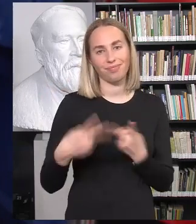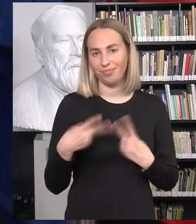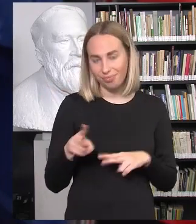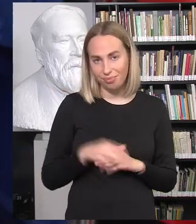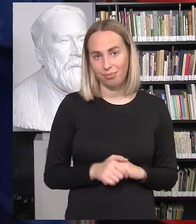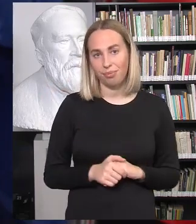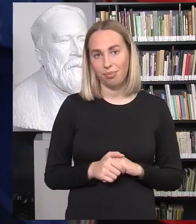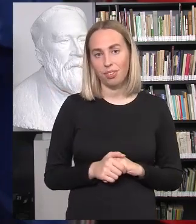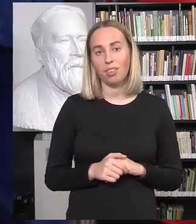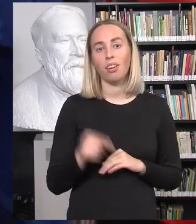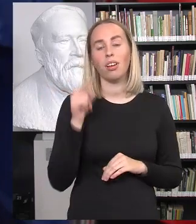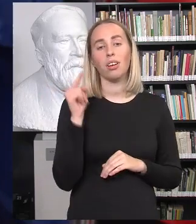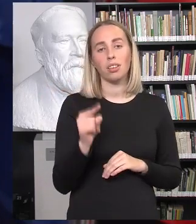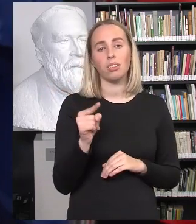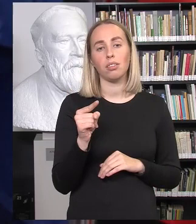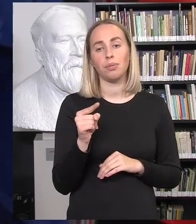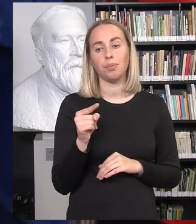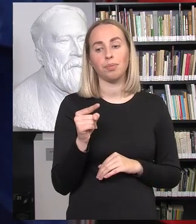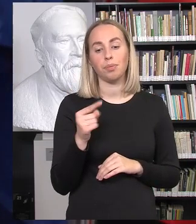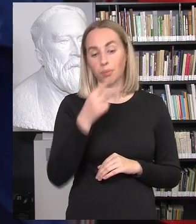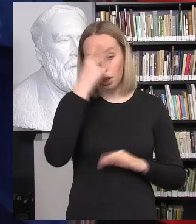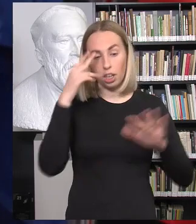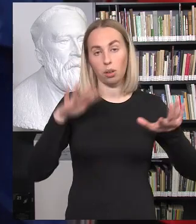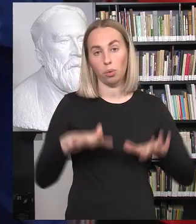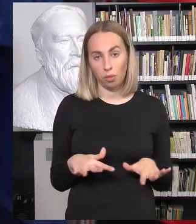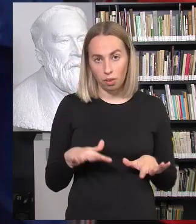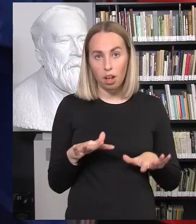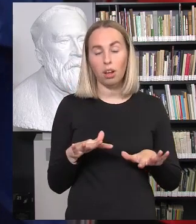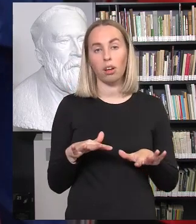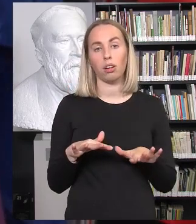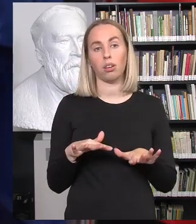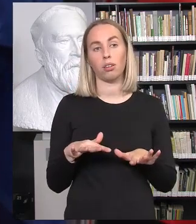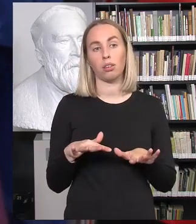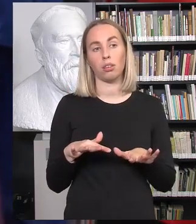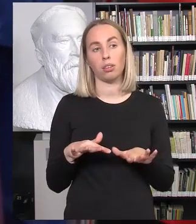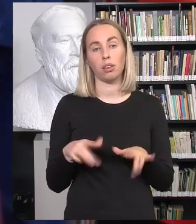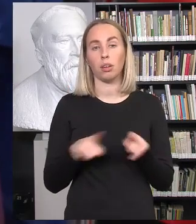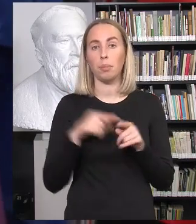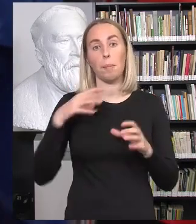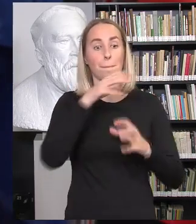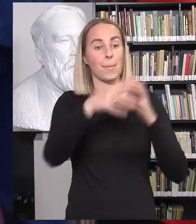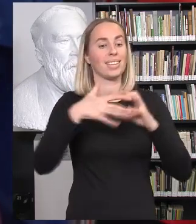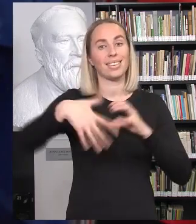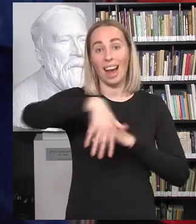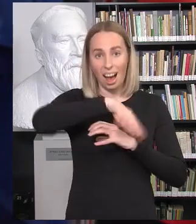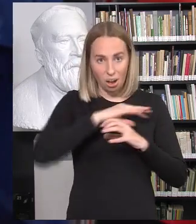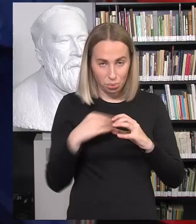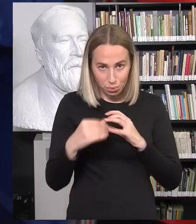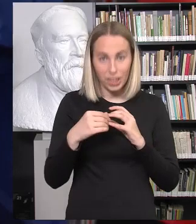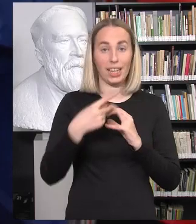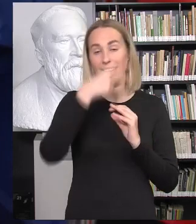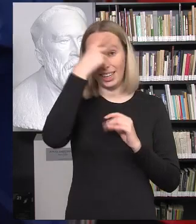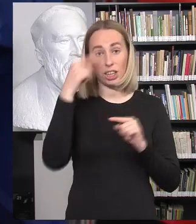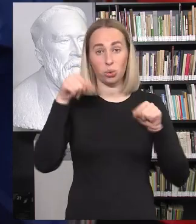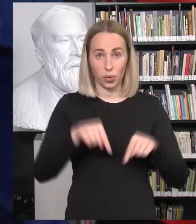viena iš šalių pasaulyje, kuriuose patyčių